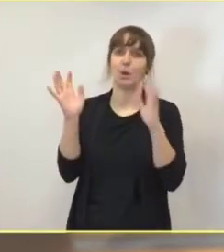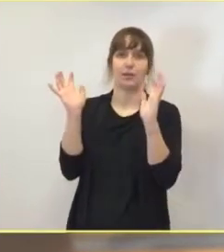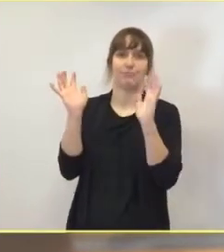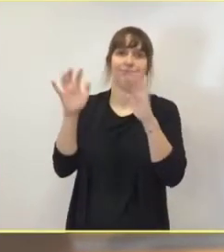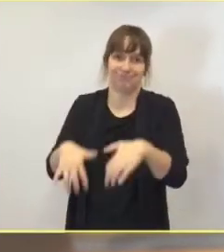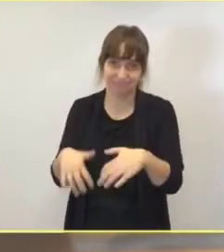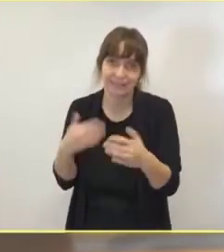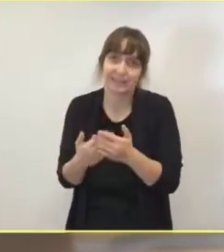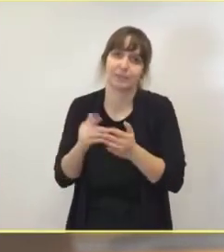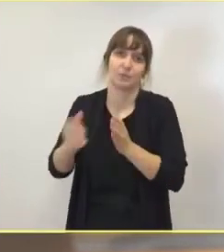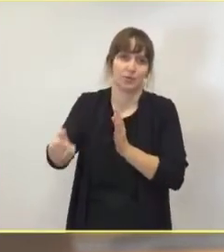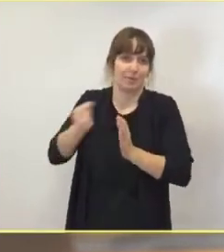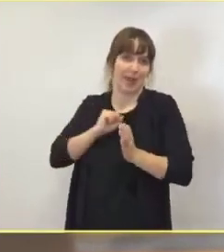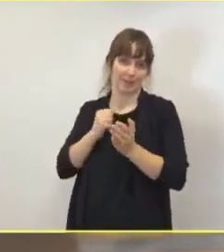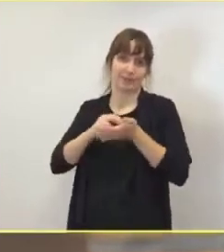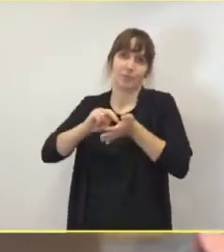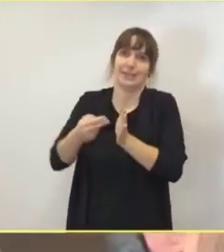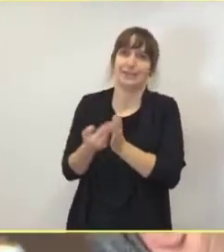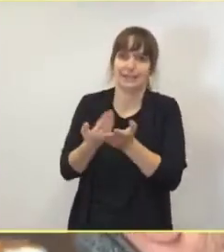gilt?